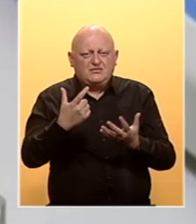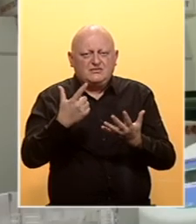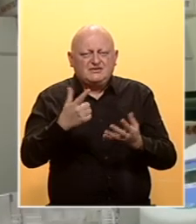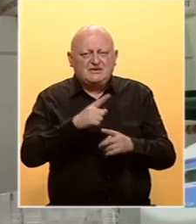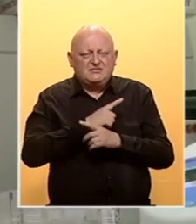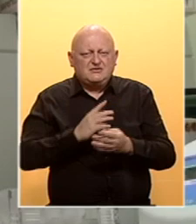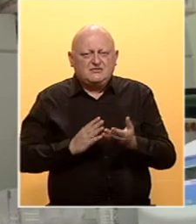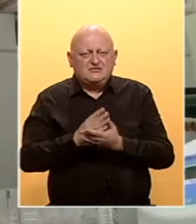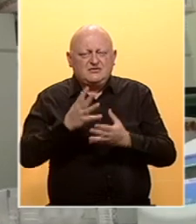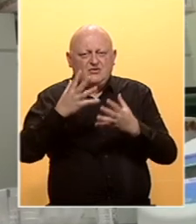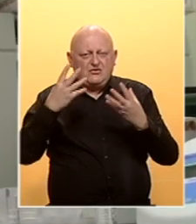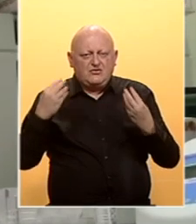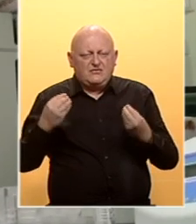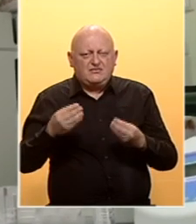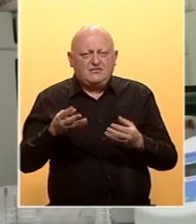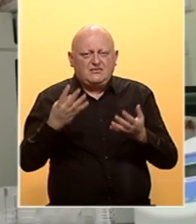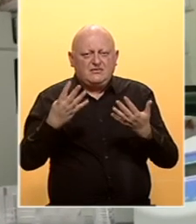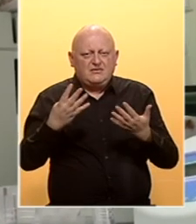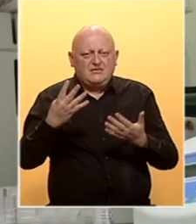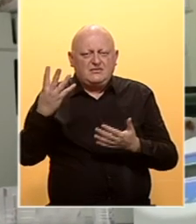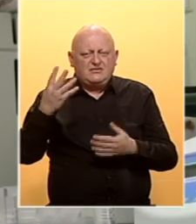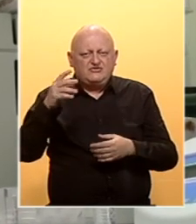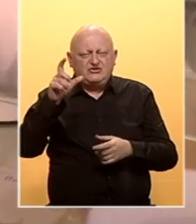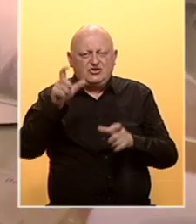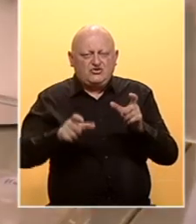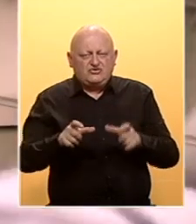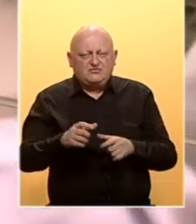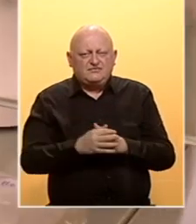slučajeva. Oporavile su se 194 osobe.